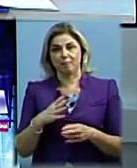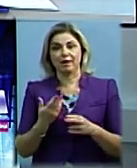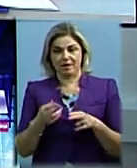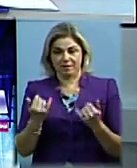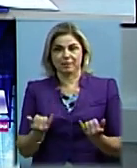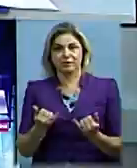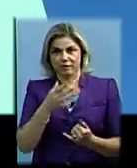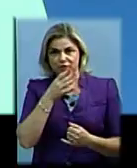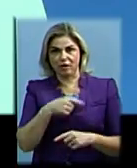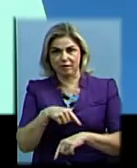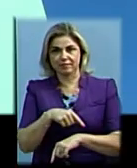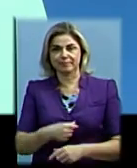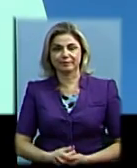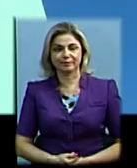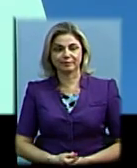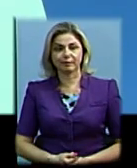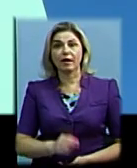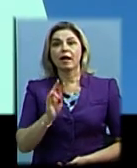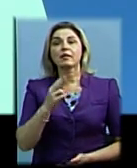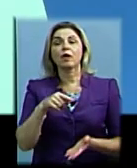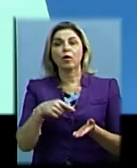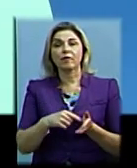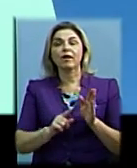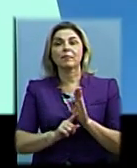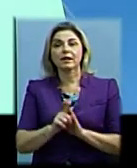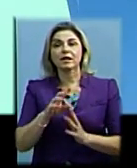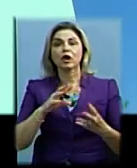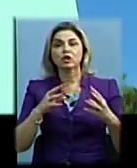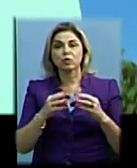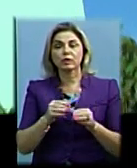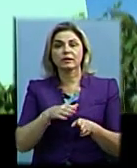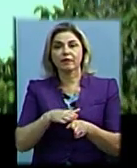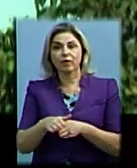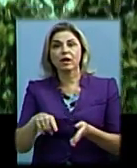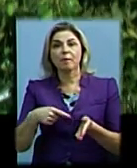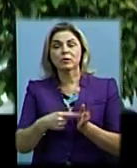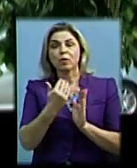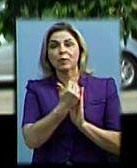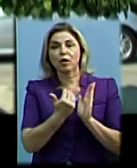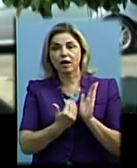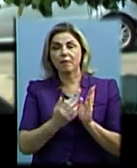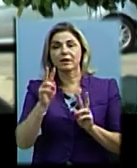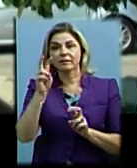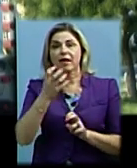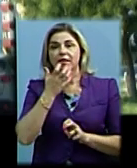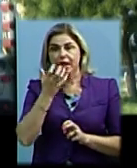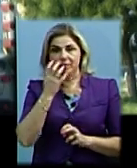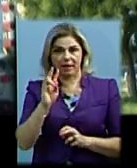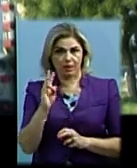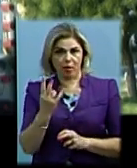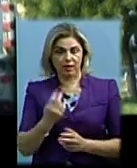час. У Миколаїві презентували результати реалізації міської програми «Тепле Миколаїв».